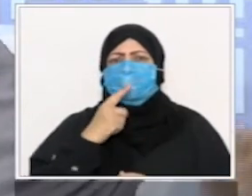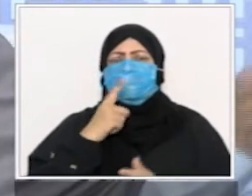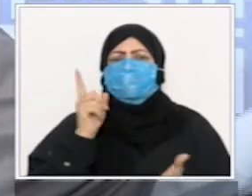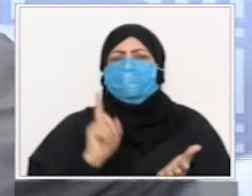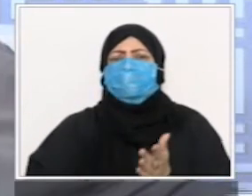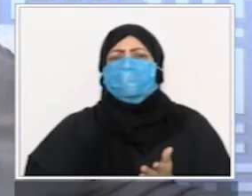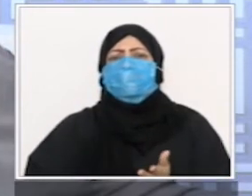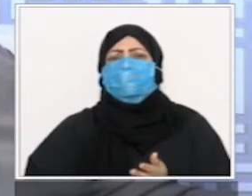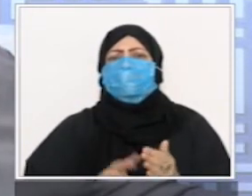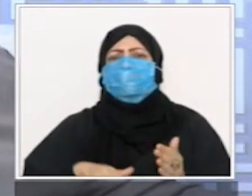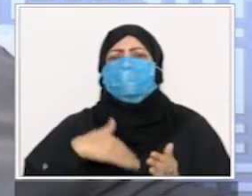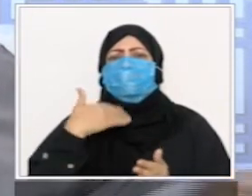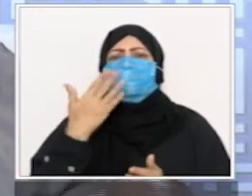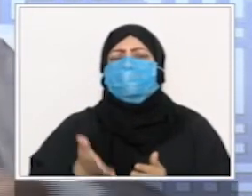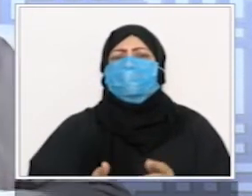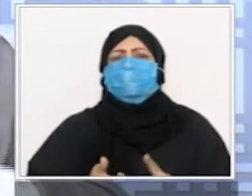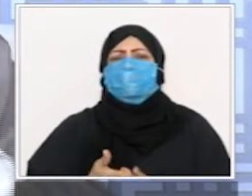ساعة ويقعدين يأكلوا